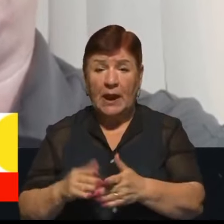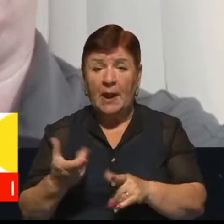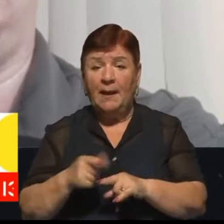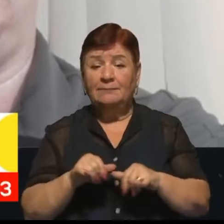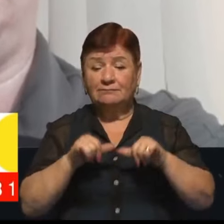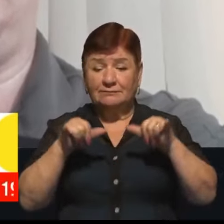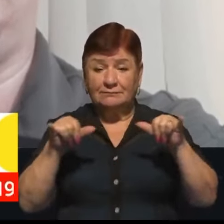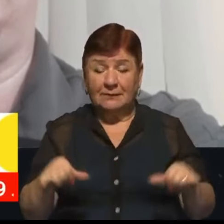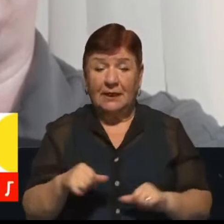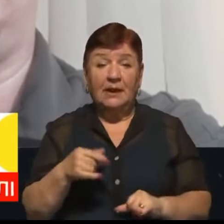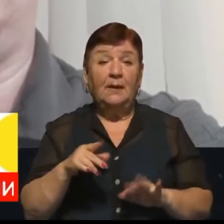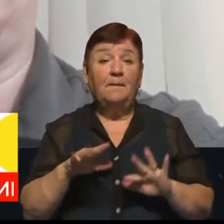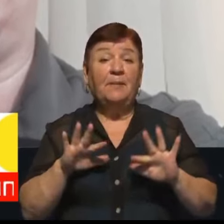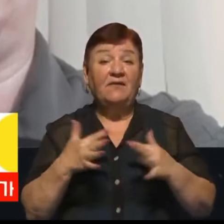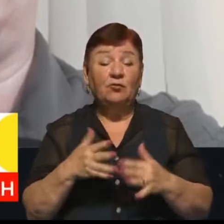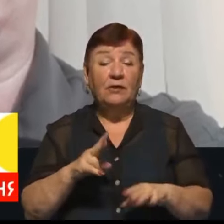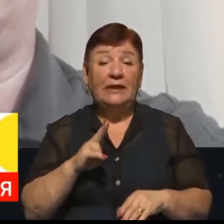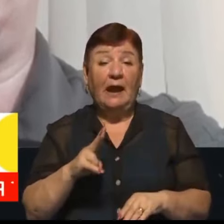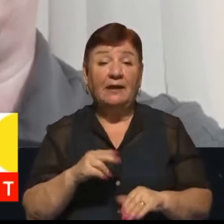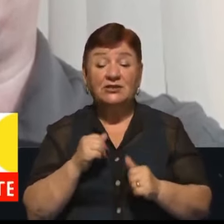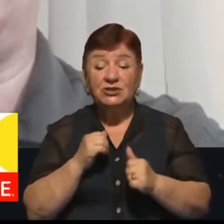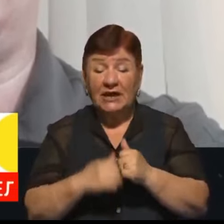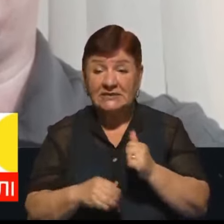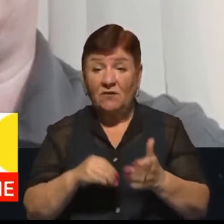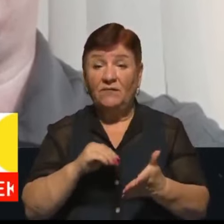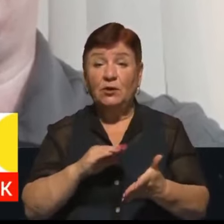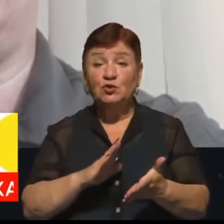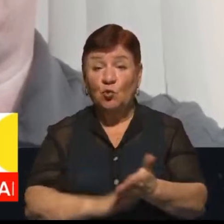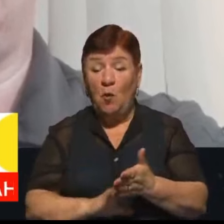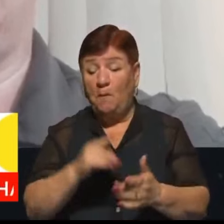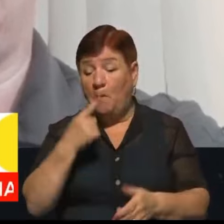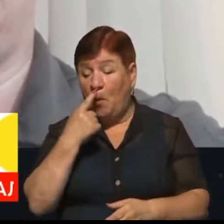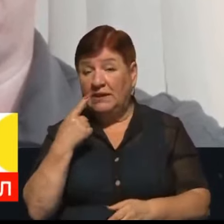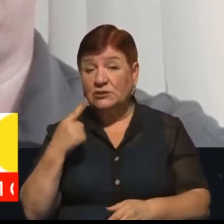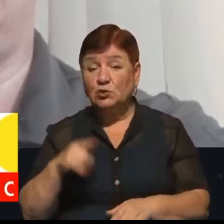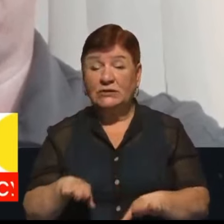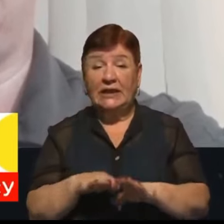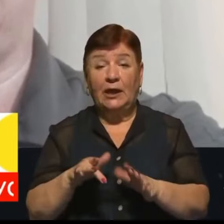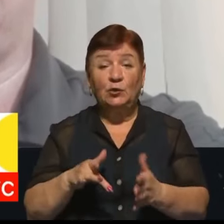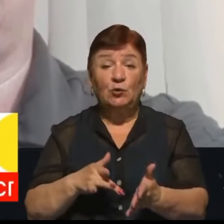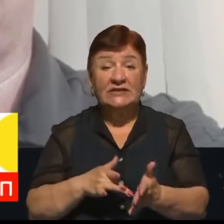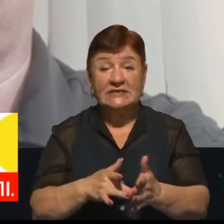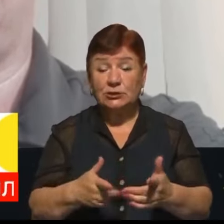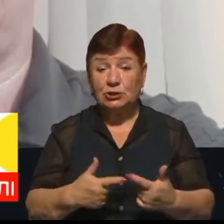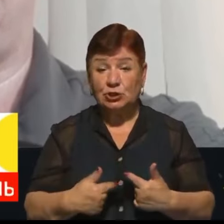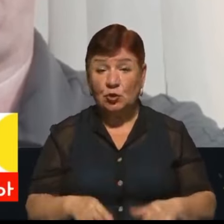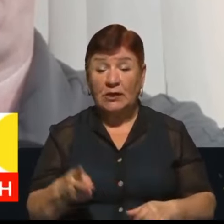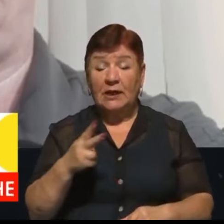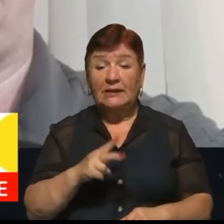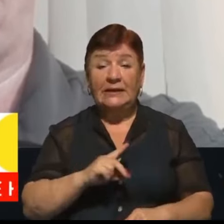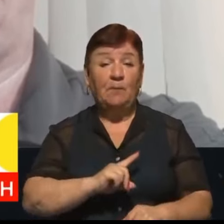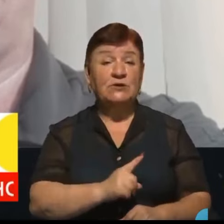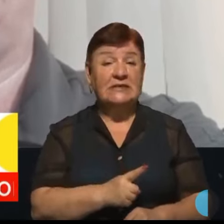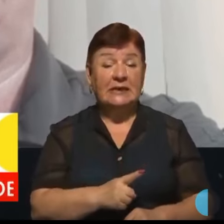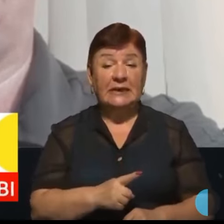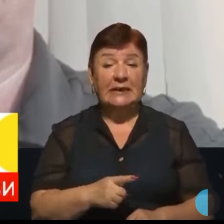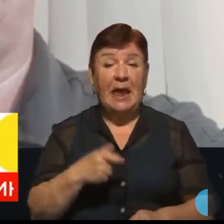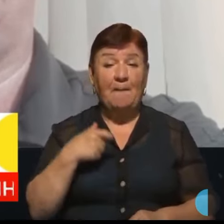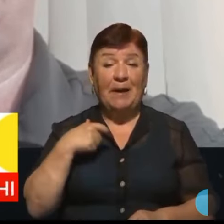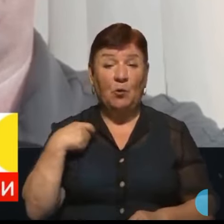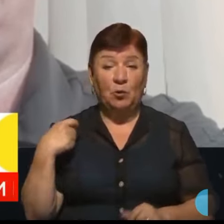Питання з приводу того, як часто такі випадки фіксують якраз поблизу таких туристичних зон, де посилили прикордонний режим.